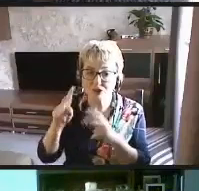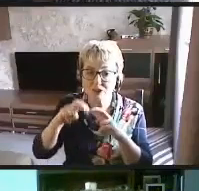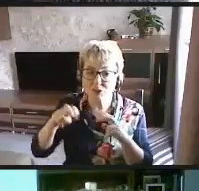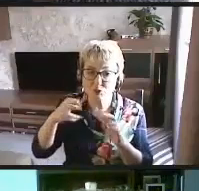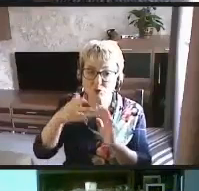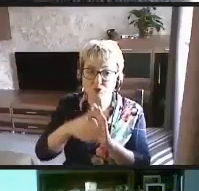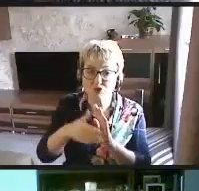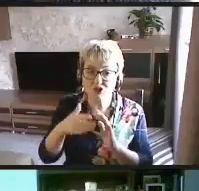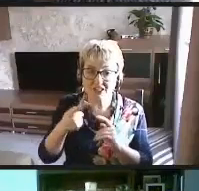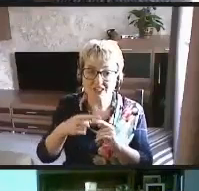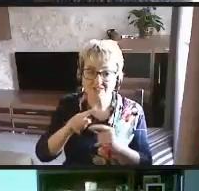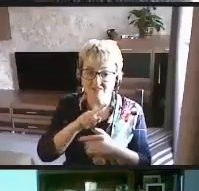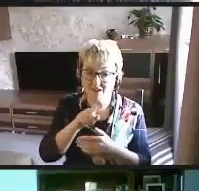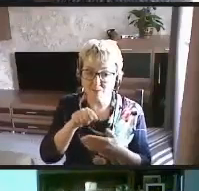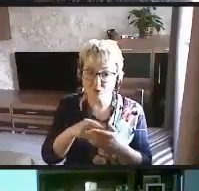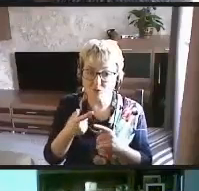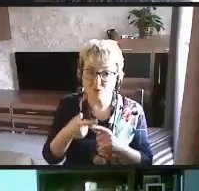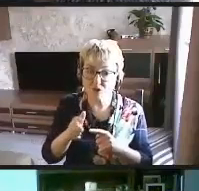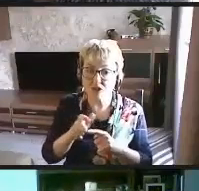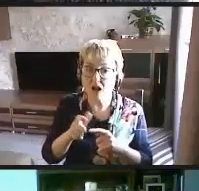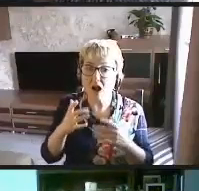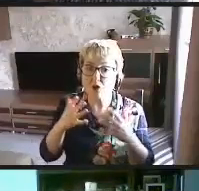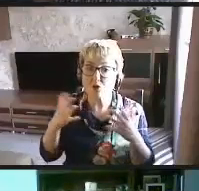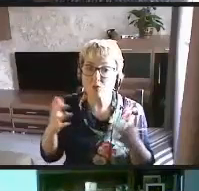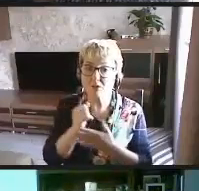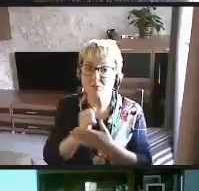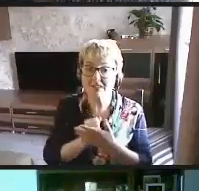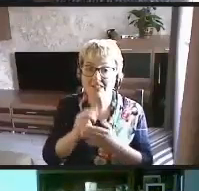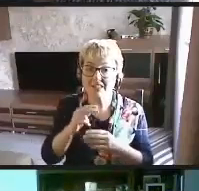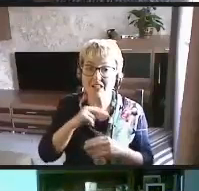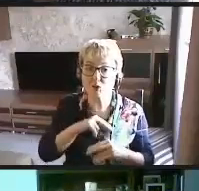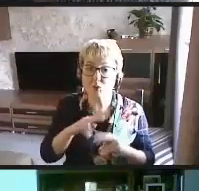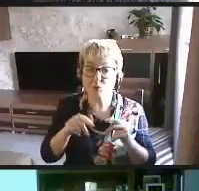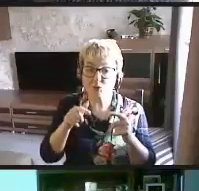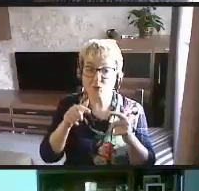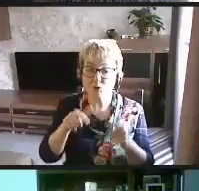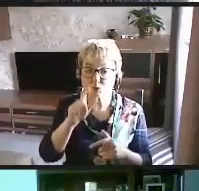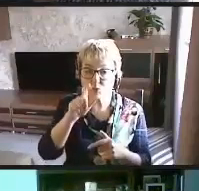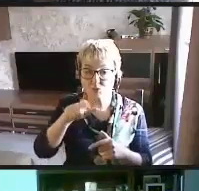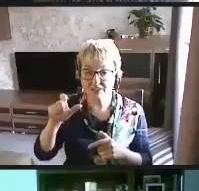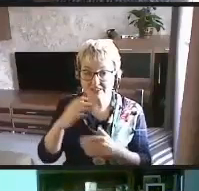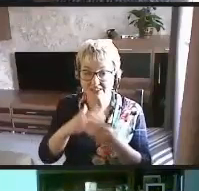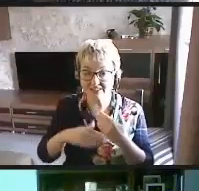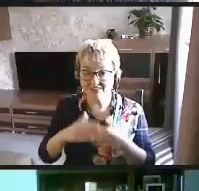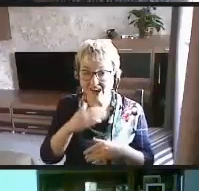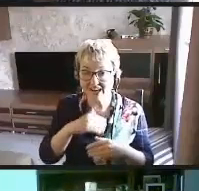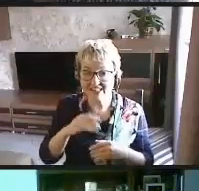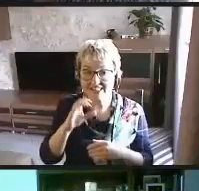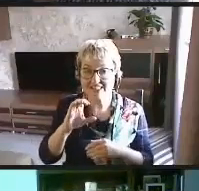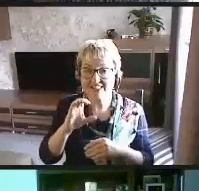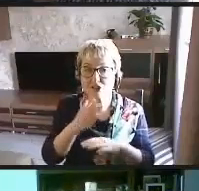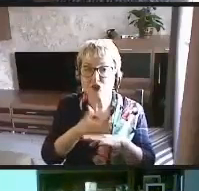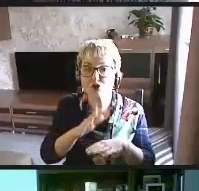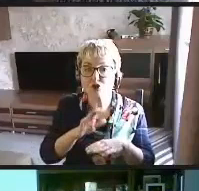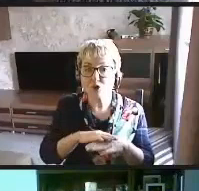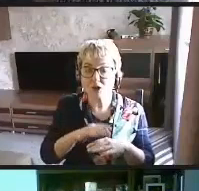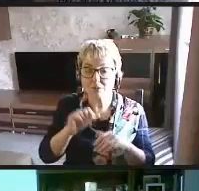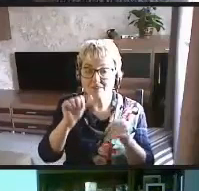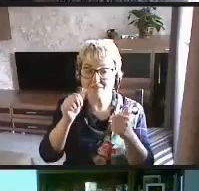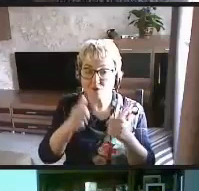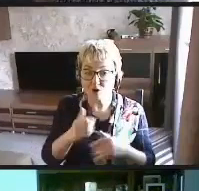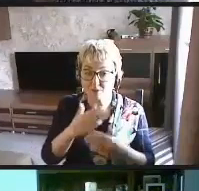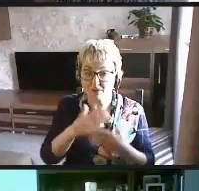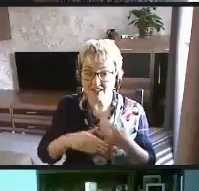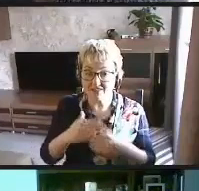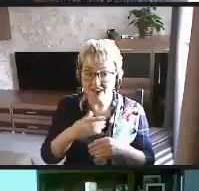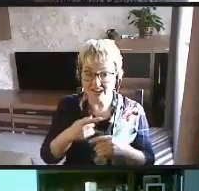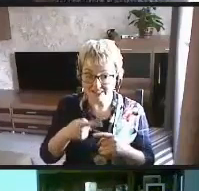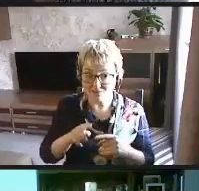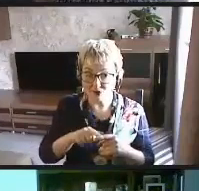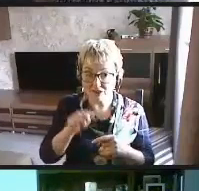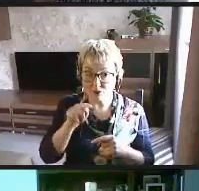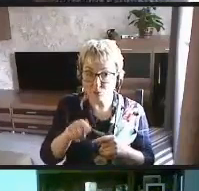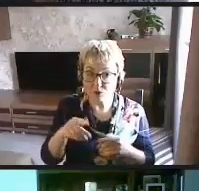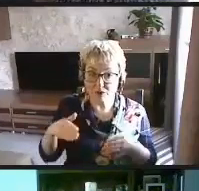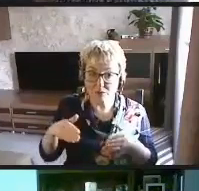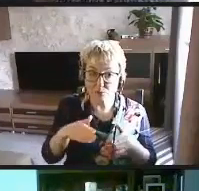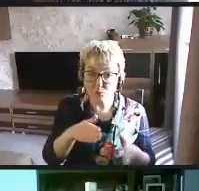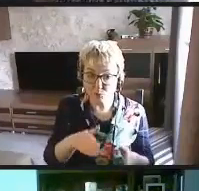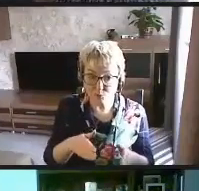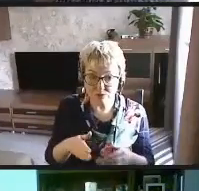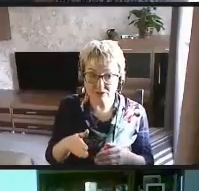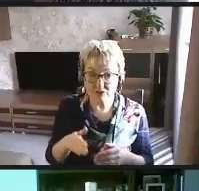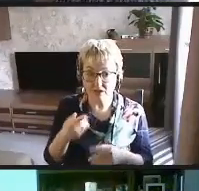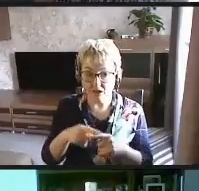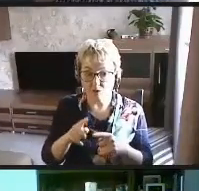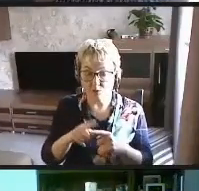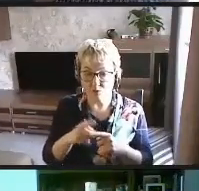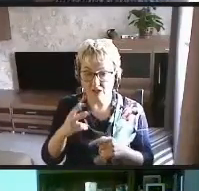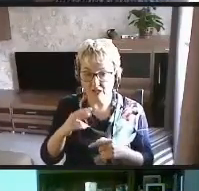вопроса. И здесь огромный потенциал для трудоустройства людей с инвалидностью, с тяжелыми формами инвалидности. Это тот путь, который